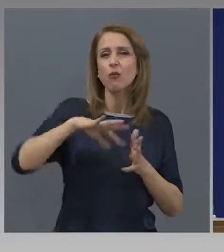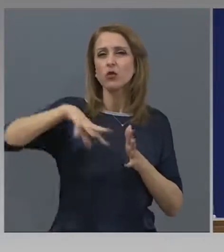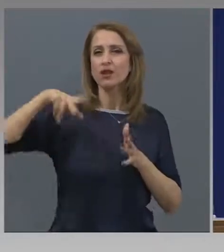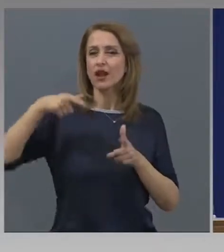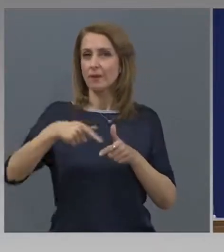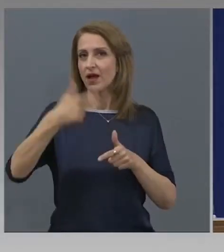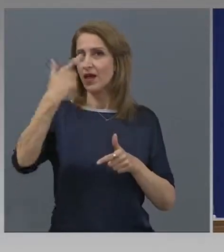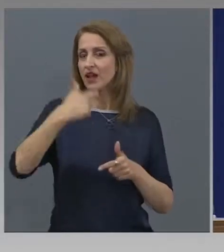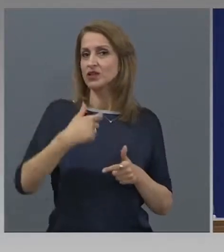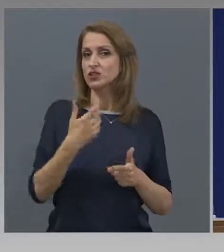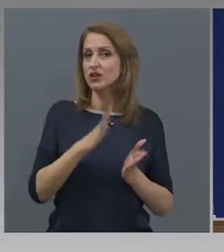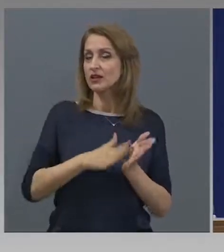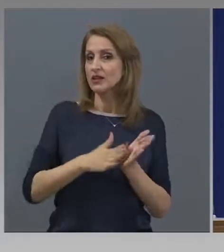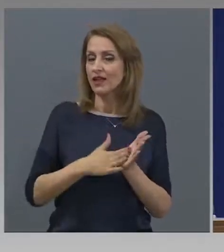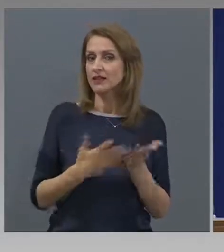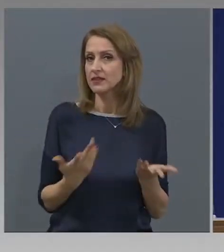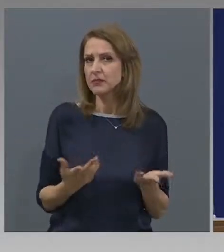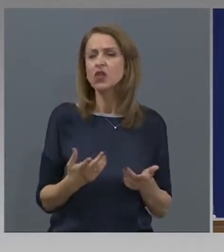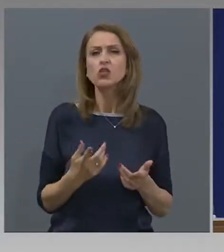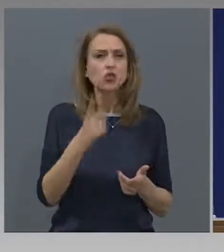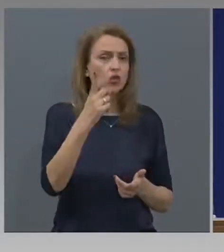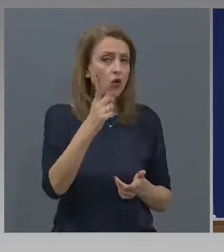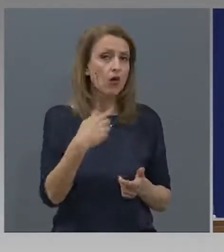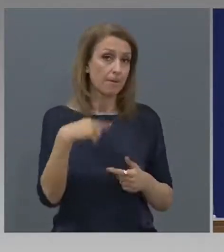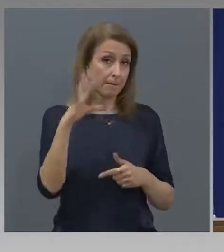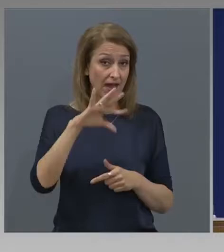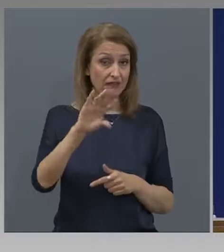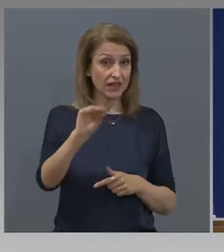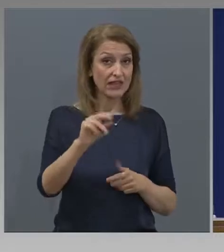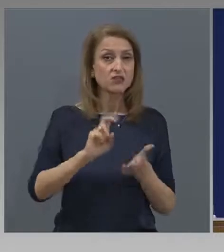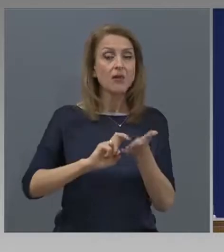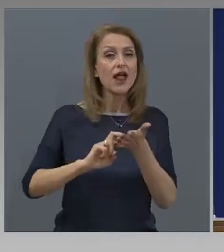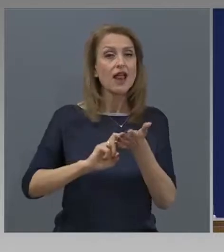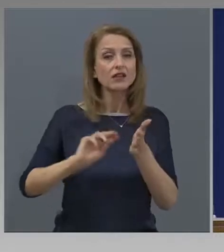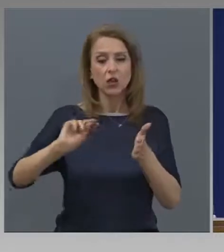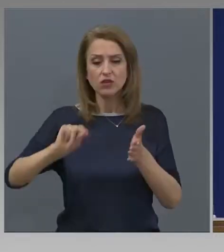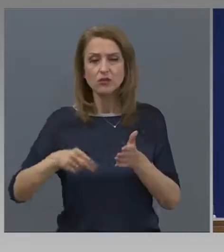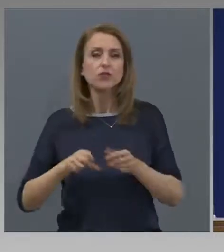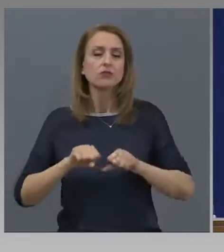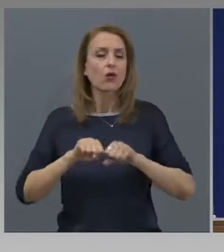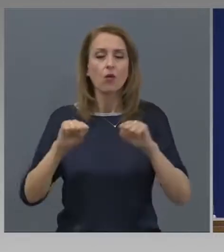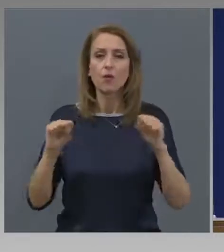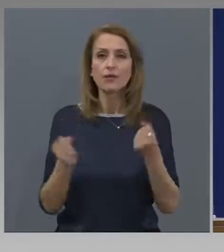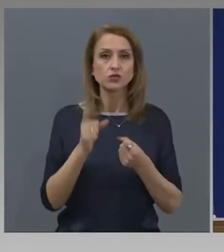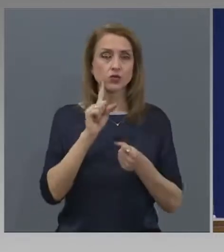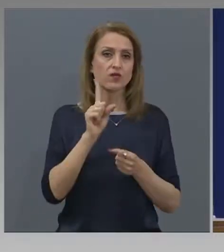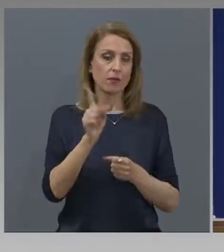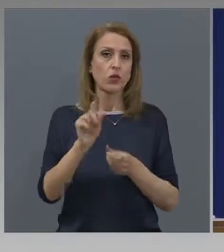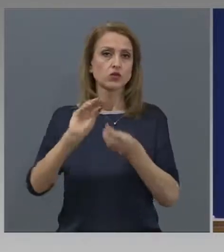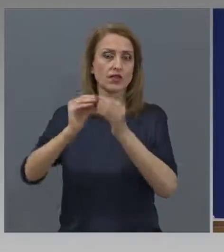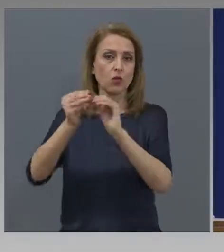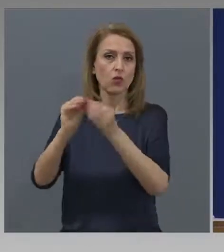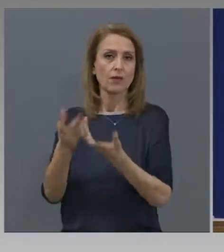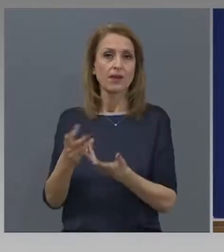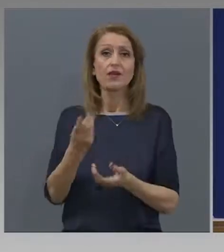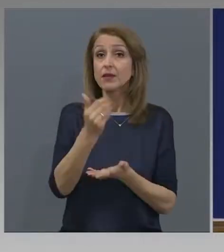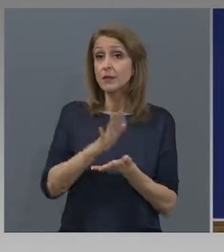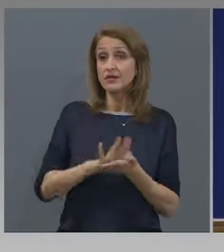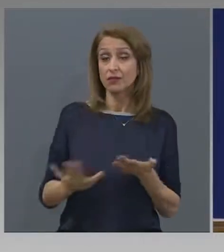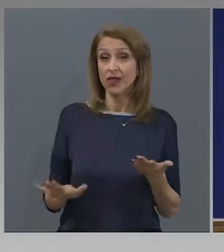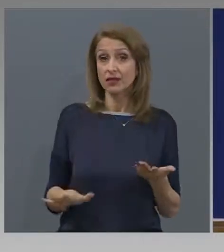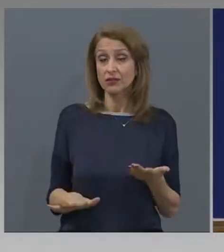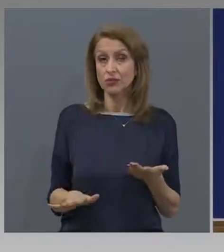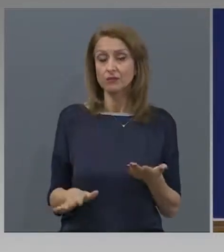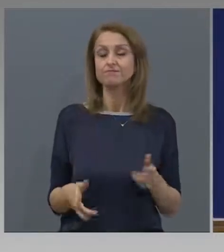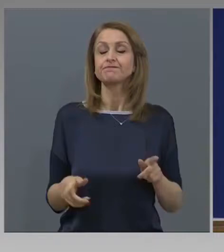в момента може да се изкара много бързо и безплатно. От една страна, а от друга страна, за тези, които все пак техниката и